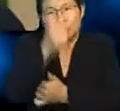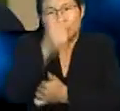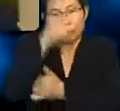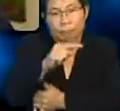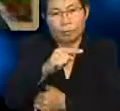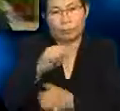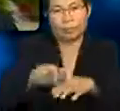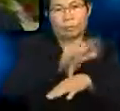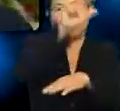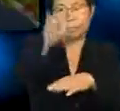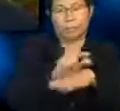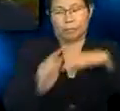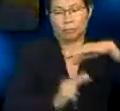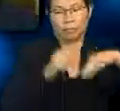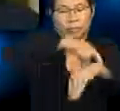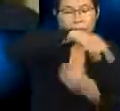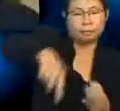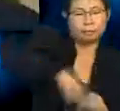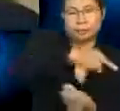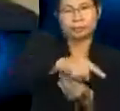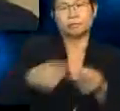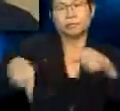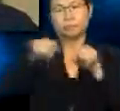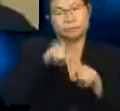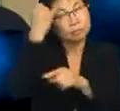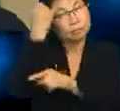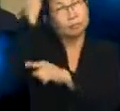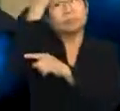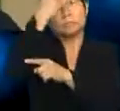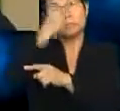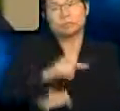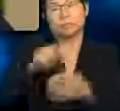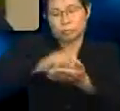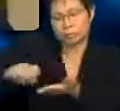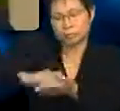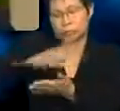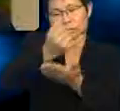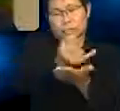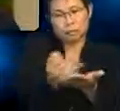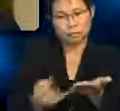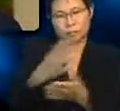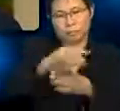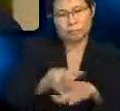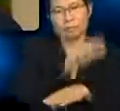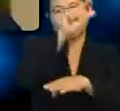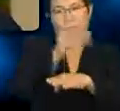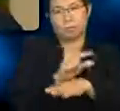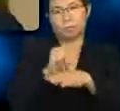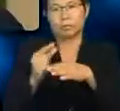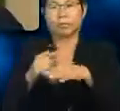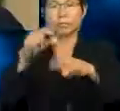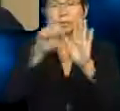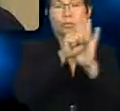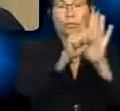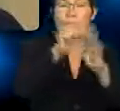menggunakan unsur alam sekitar ini sebagai ilham untuk mengarang, melukis dan menggunakan simbol-simbol alam ini